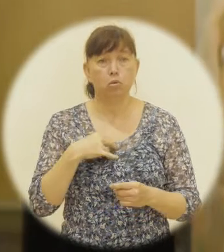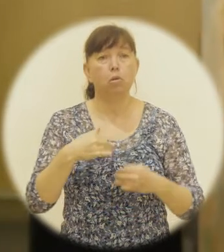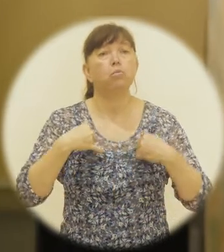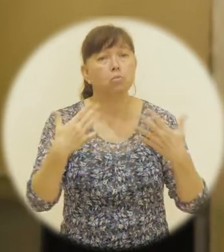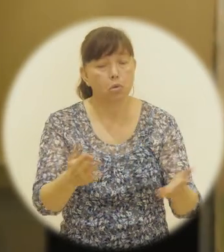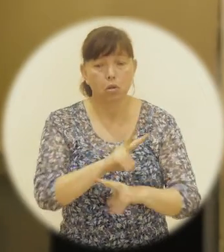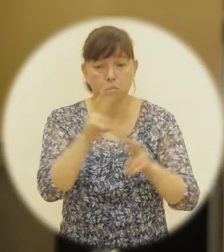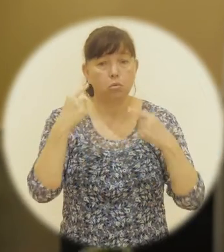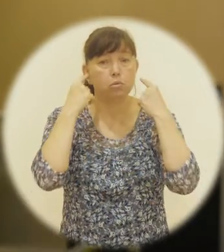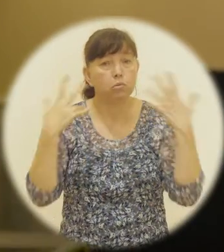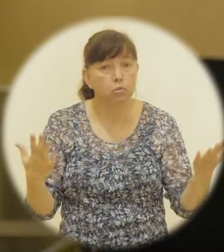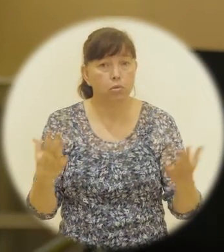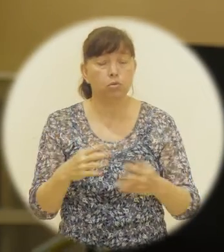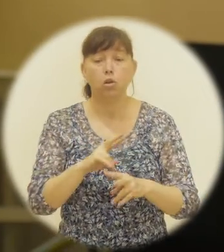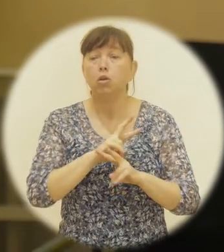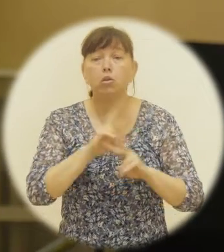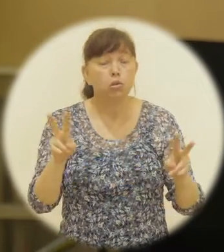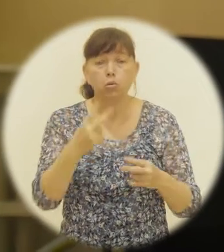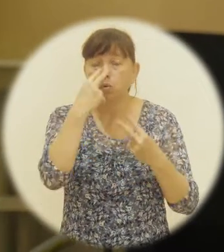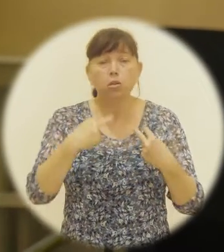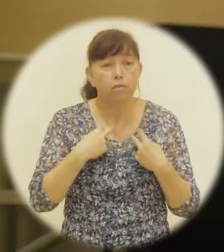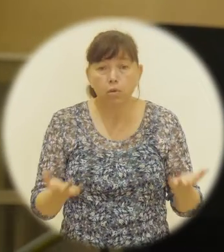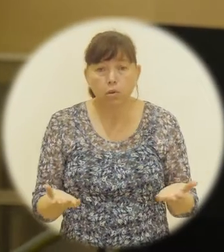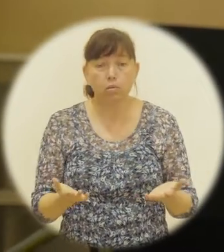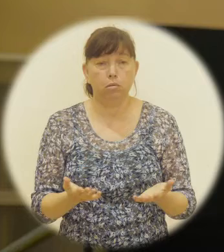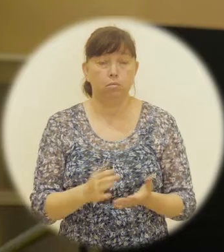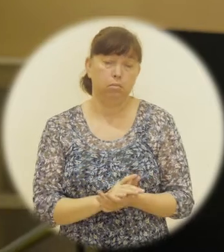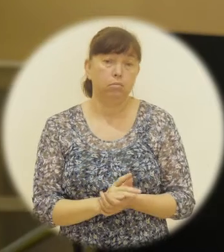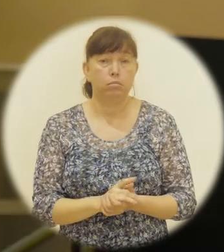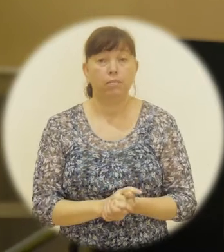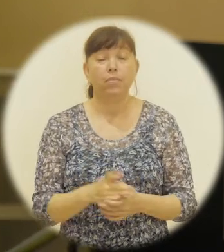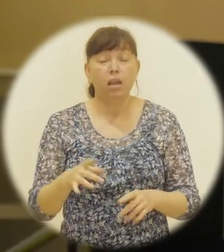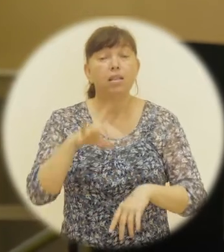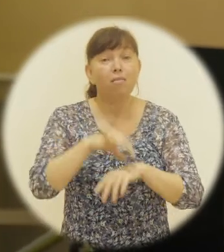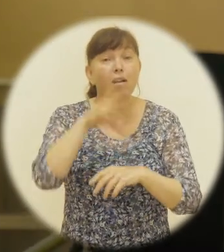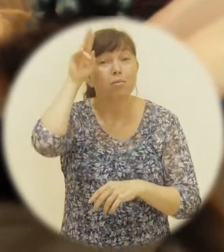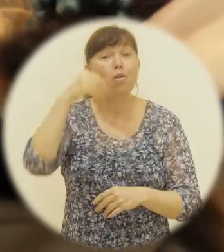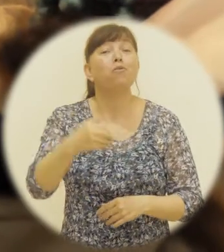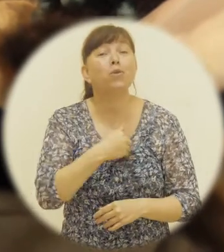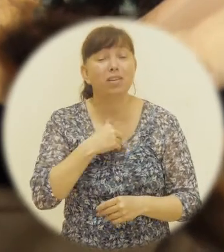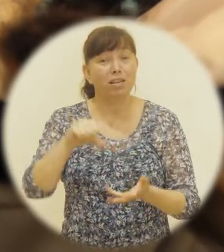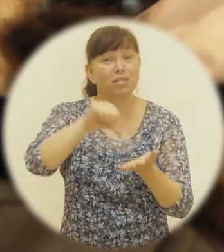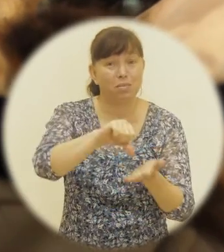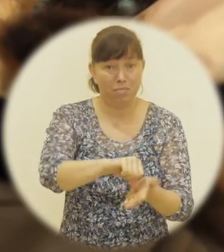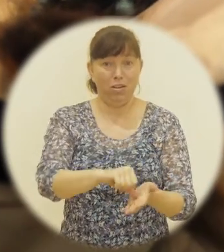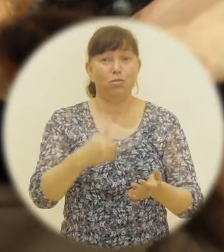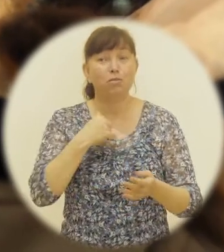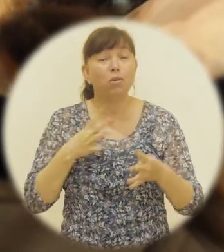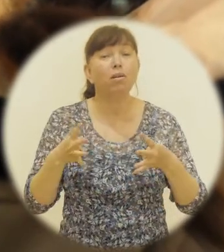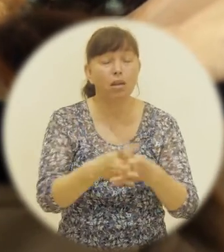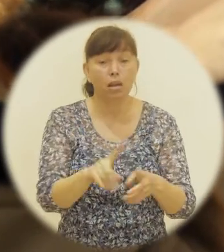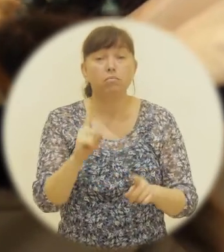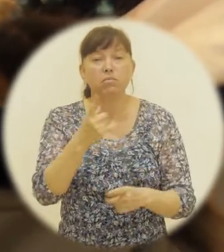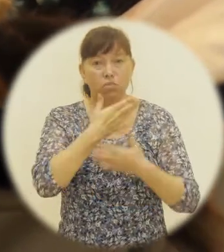nu mă aude nimeni, nici nu mă vede nimeni. De fapt, Ieporașul vroia să se implice, dar din cauza